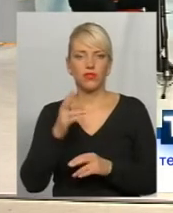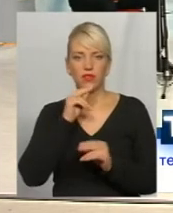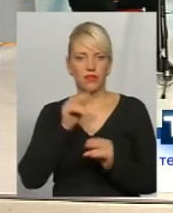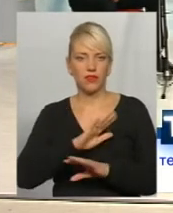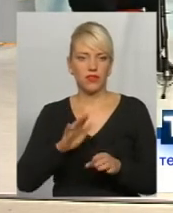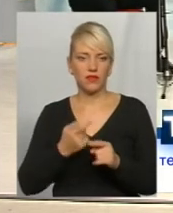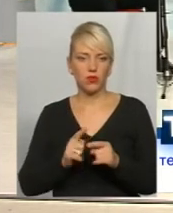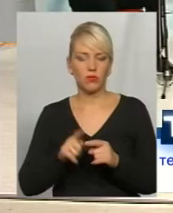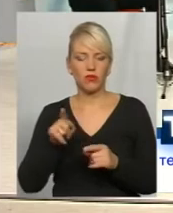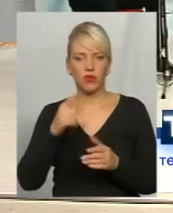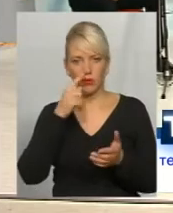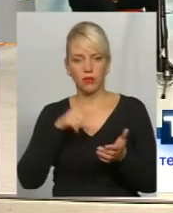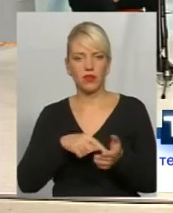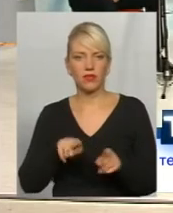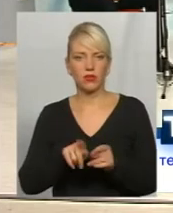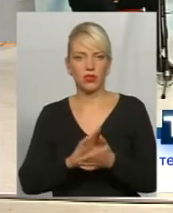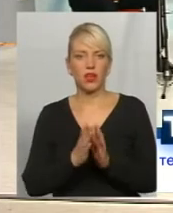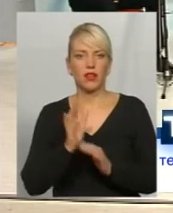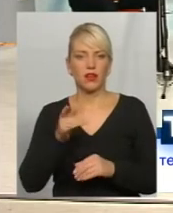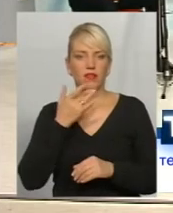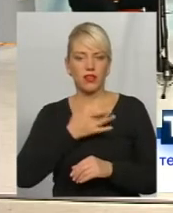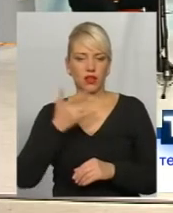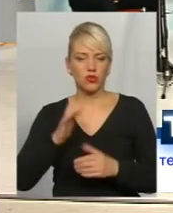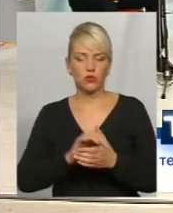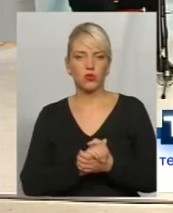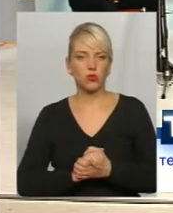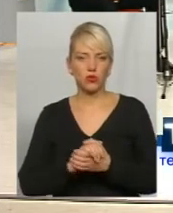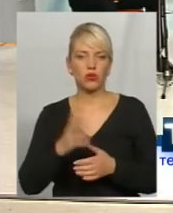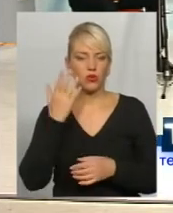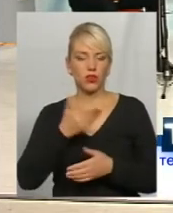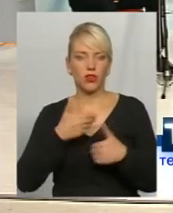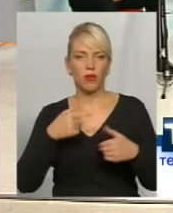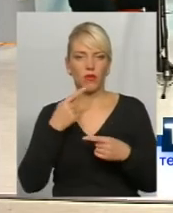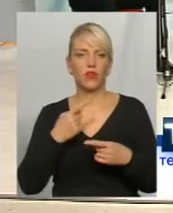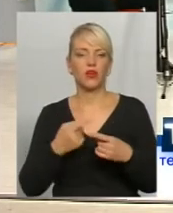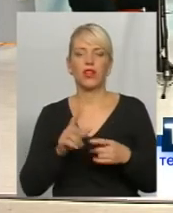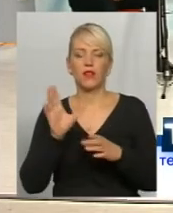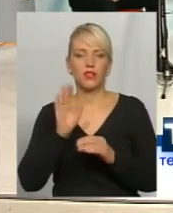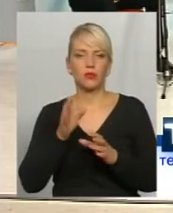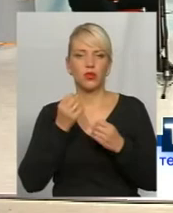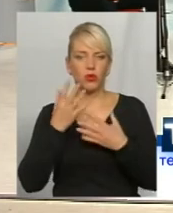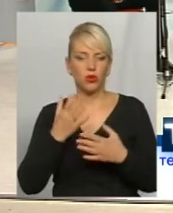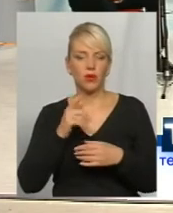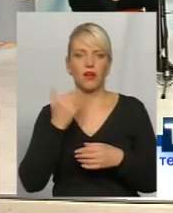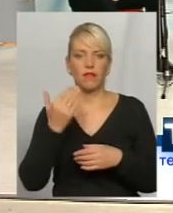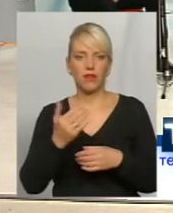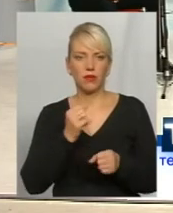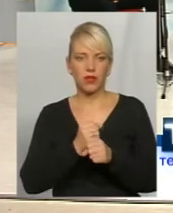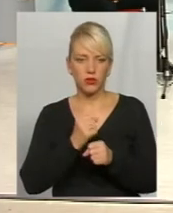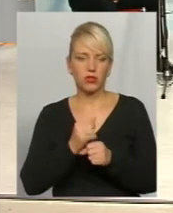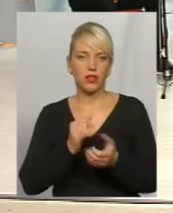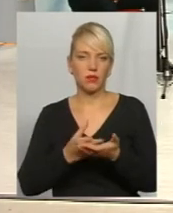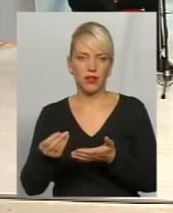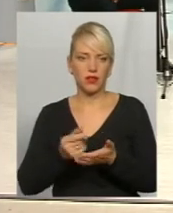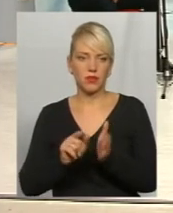Ми впали в таку паску, як в Радянському Союзі, коли нам казали, що все буде добре, було не працюйте і платіть в пенсійний фонд. Добре, дякую. Ваша